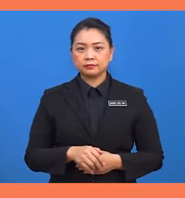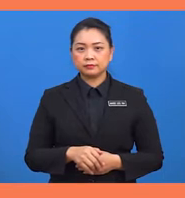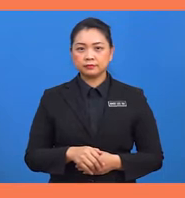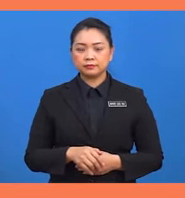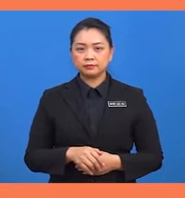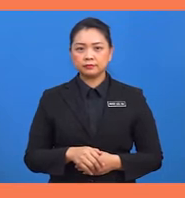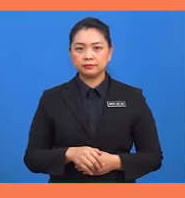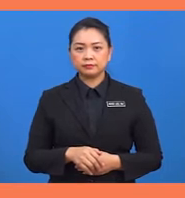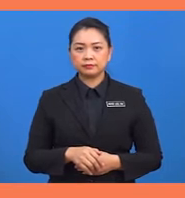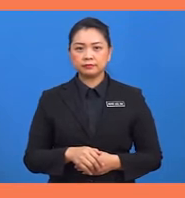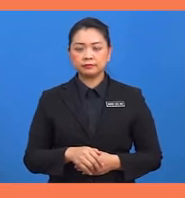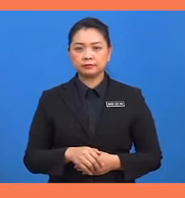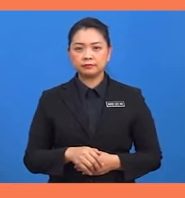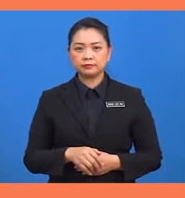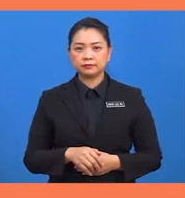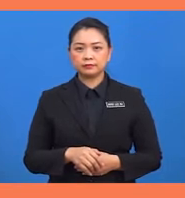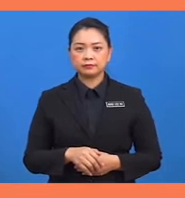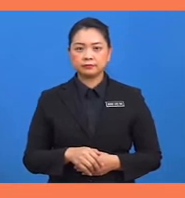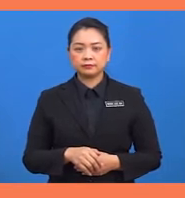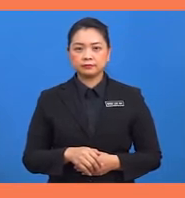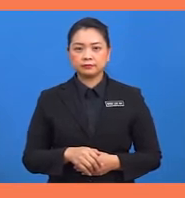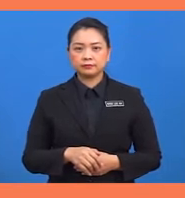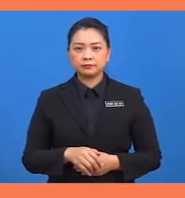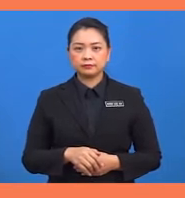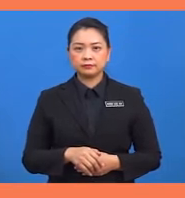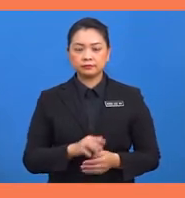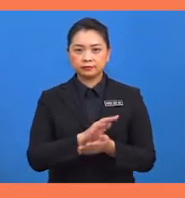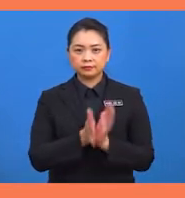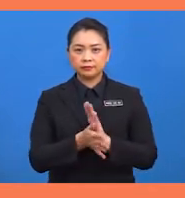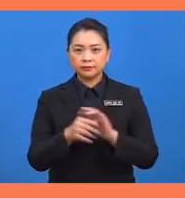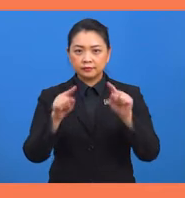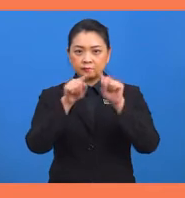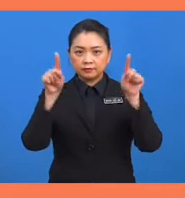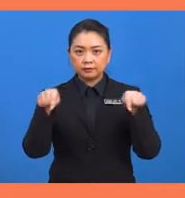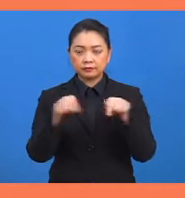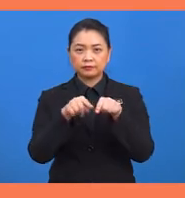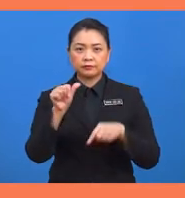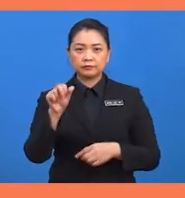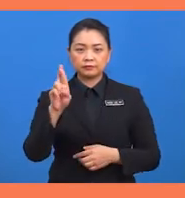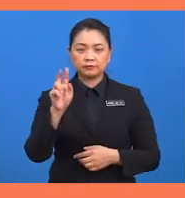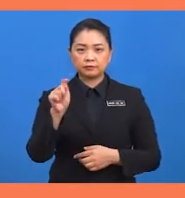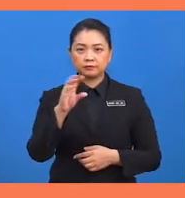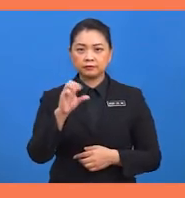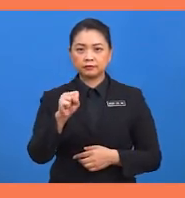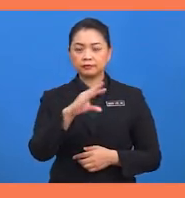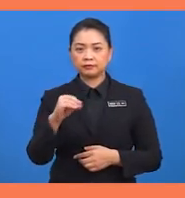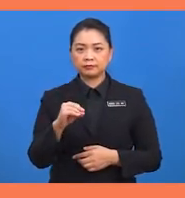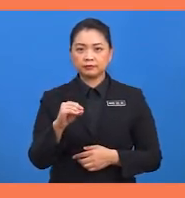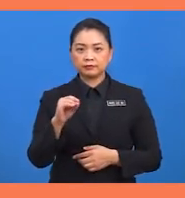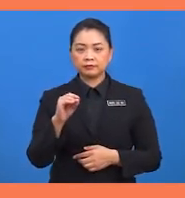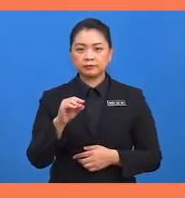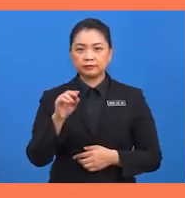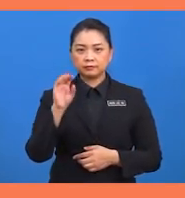QT sama dengan panjang PT. Segitiga 4 ARTS dan segitiga